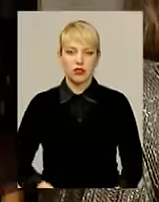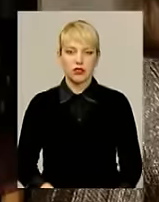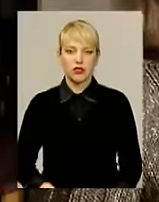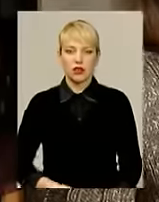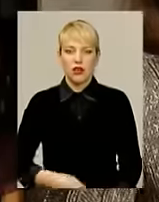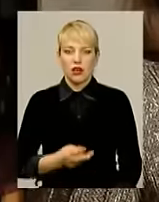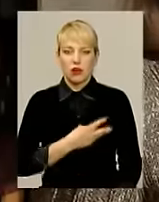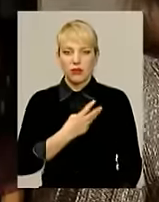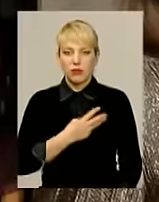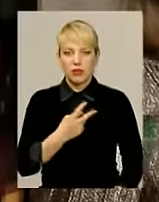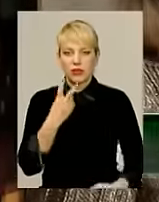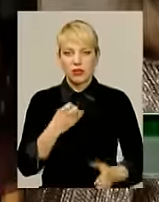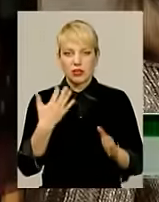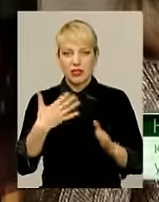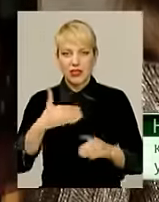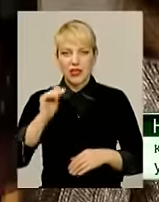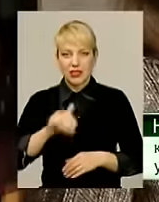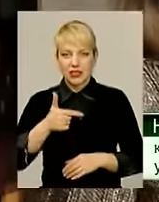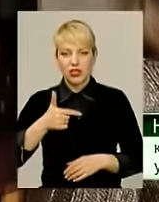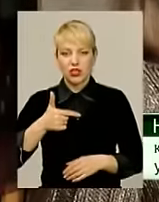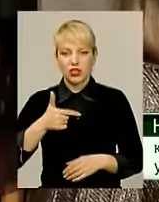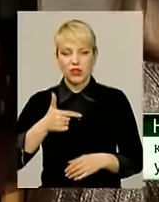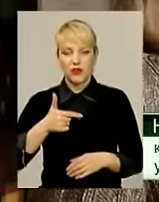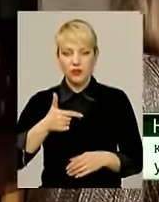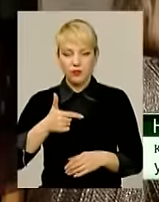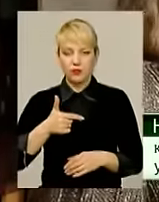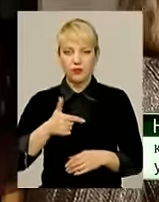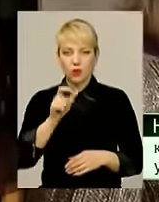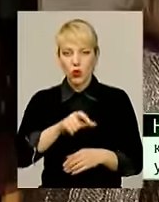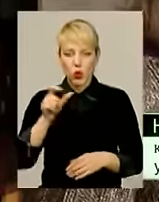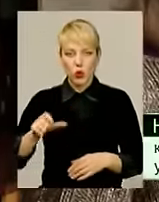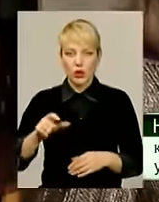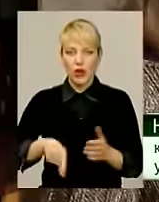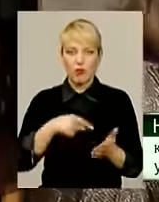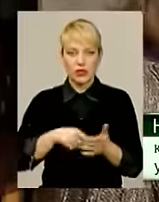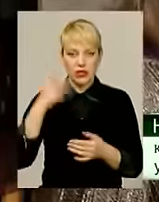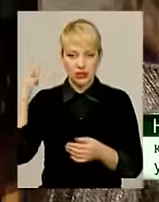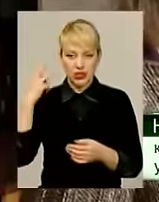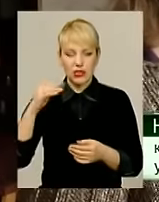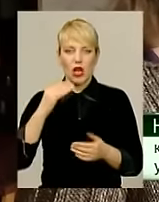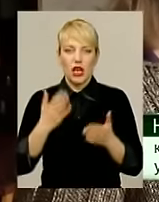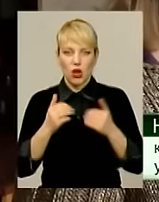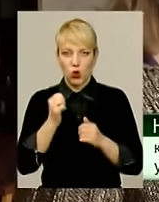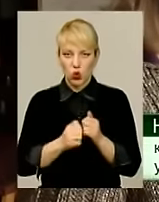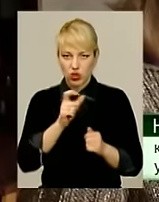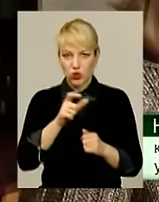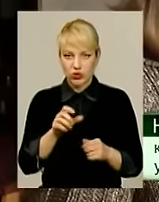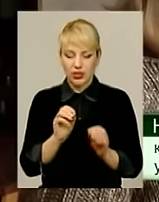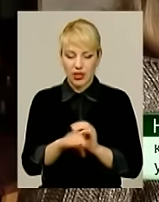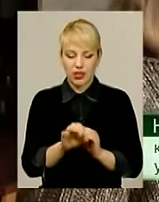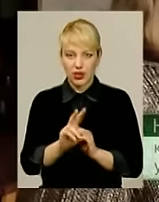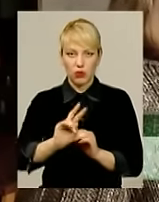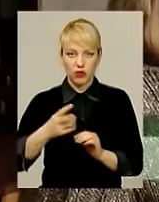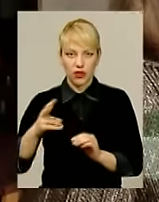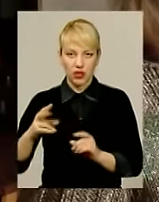250 тисяч мешканців тільки в місті Хмельницькому. Якщо б кожні 2 гривні вкринув в скриньку волонтерів,